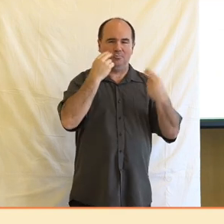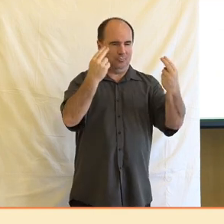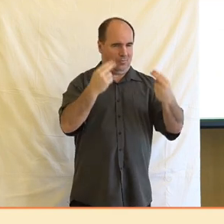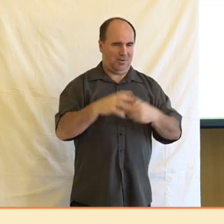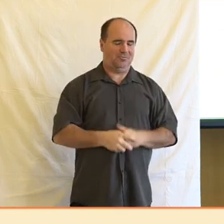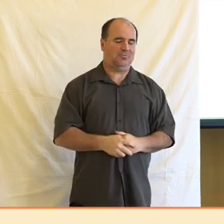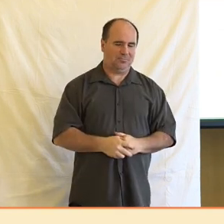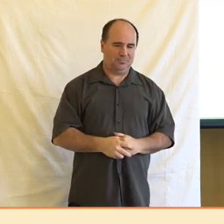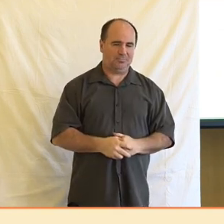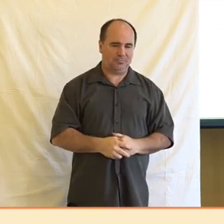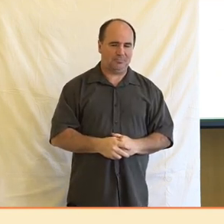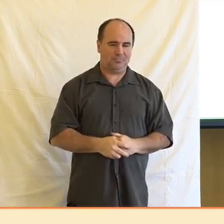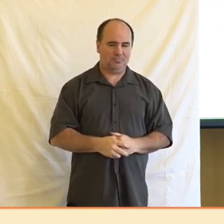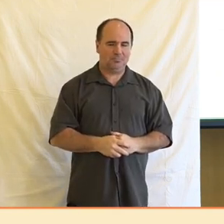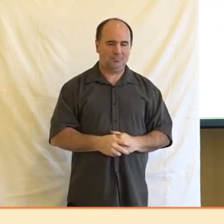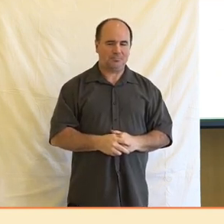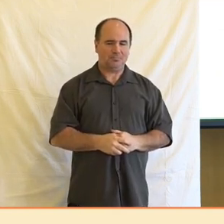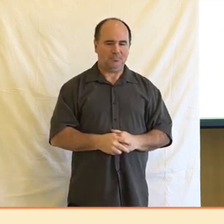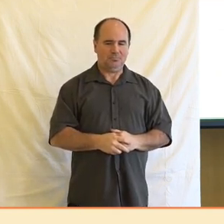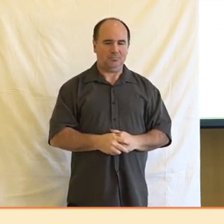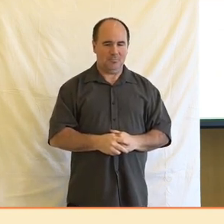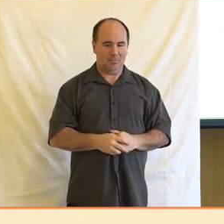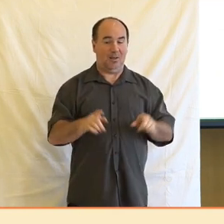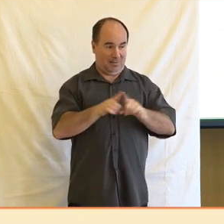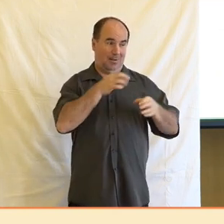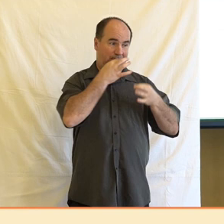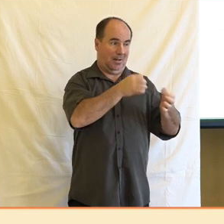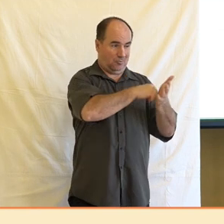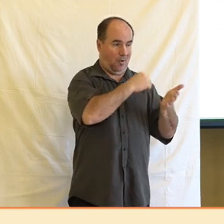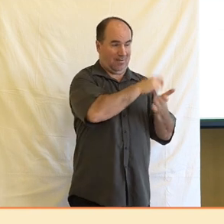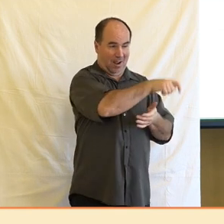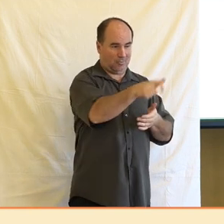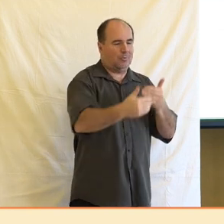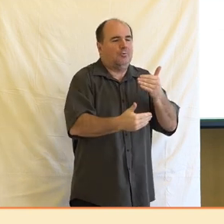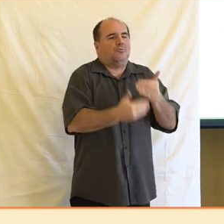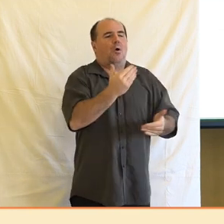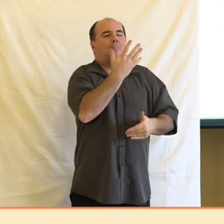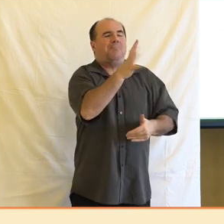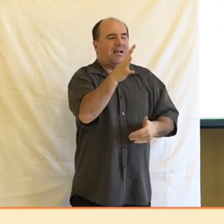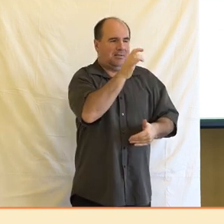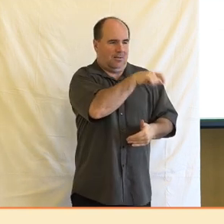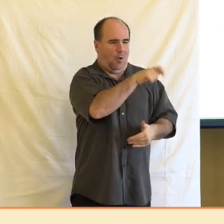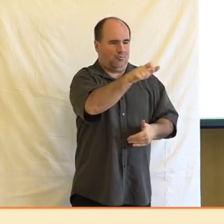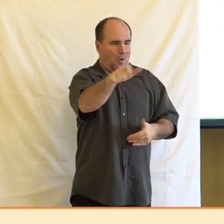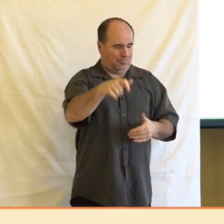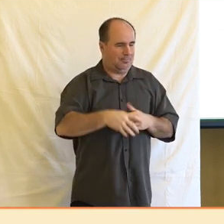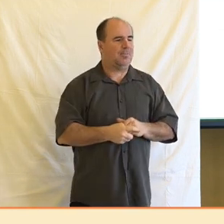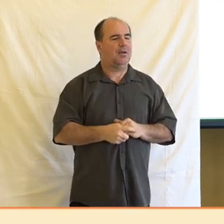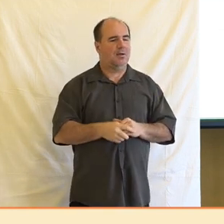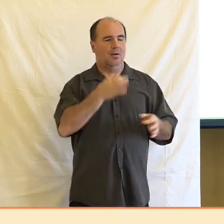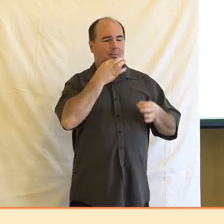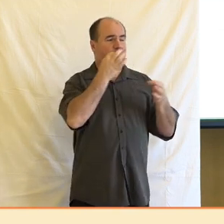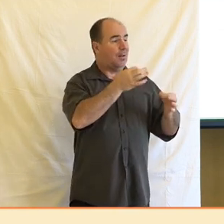Pak jsme se ptali samotných novinářů, kterých tady byla necelá pětistovka v našem vzorku, jaké mají